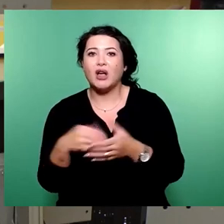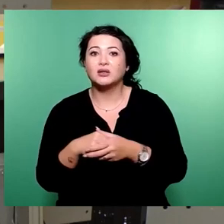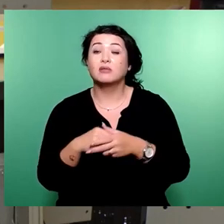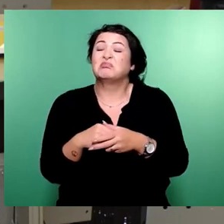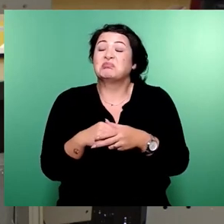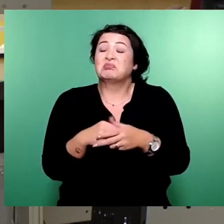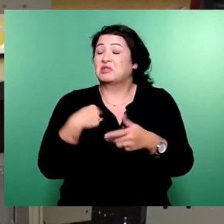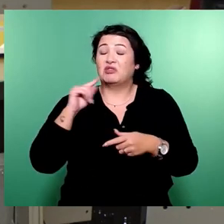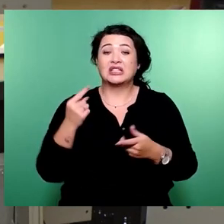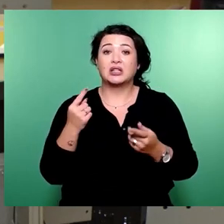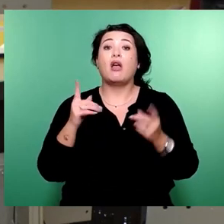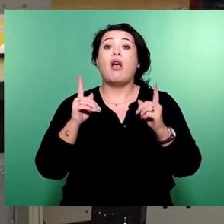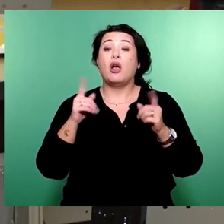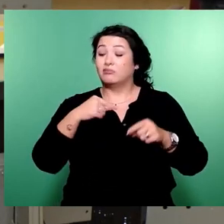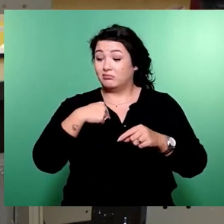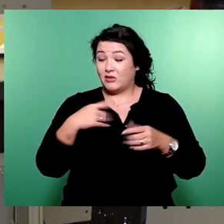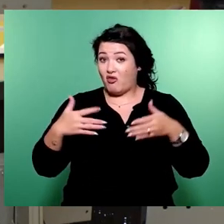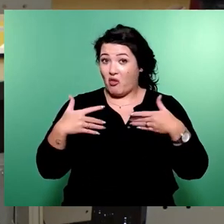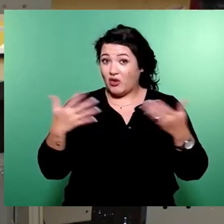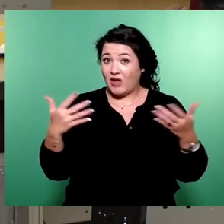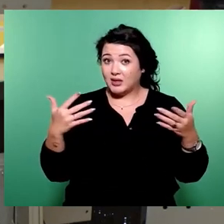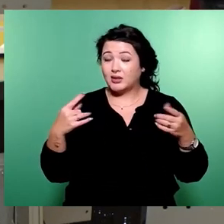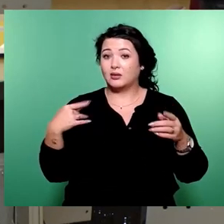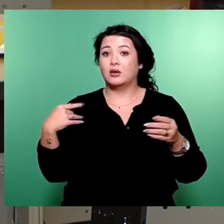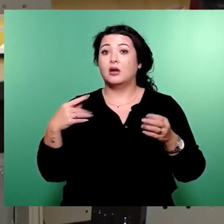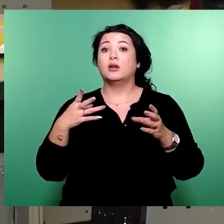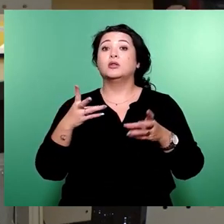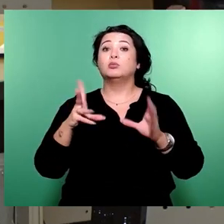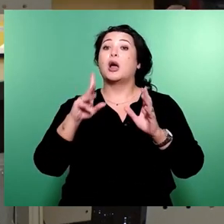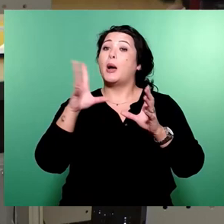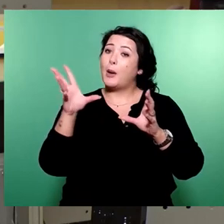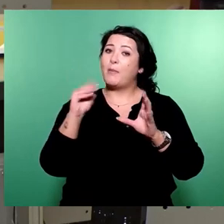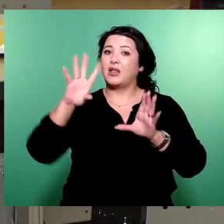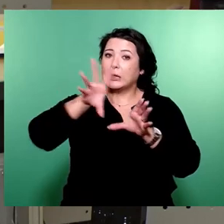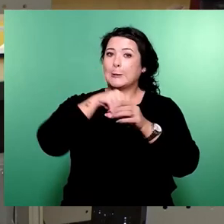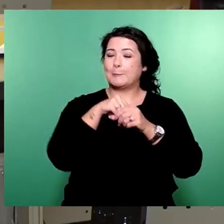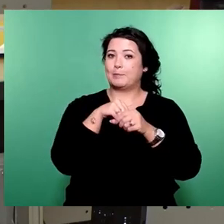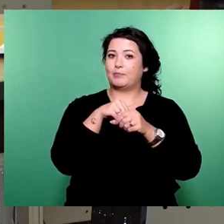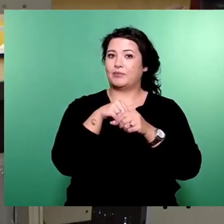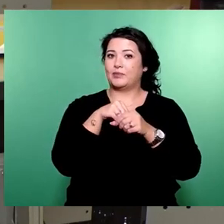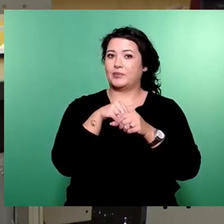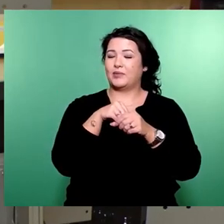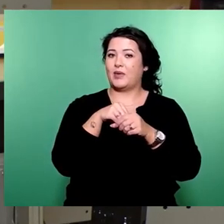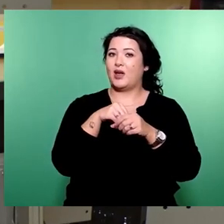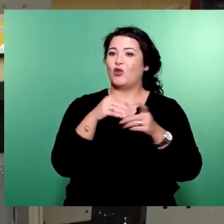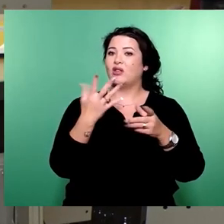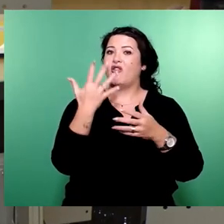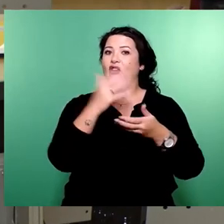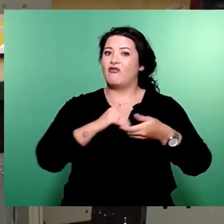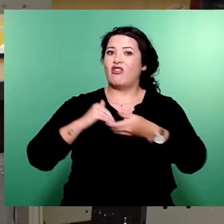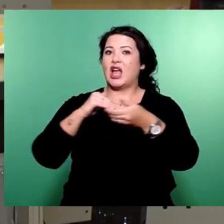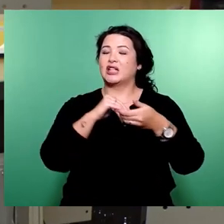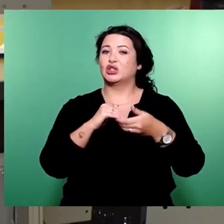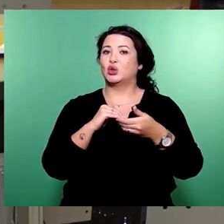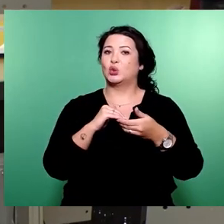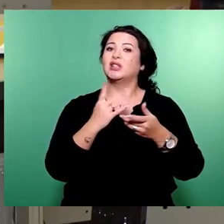habe, dass es uns gelungen ist, die hier mit unterzubringen in dem gemeinsamen Beschluss der fünf Fraktionen. Eins, darüber ist überhaupt